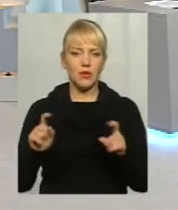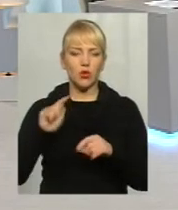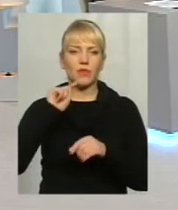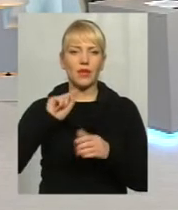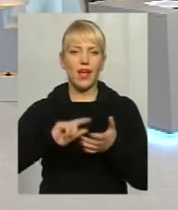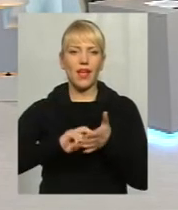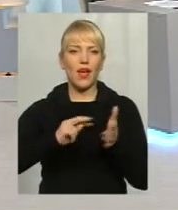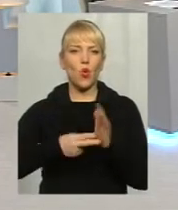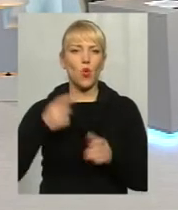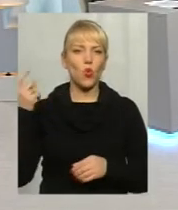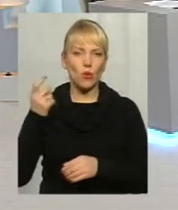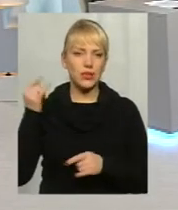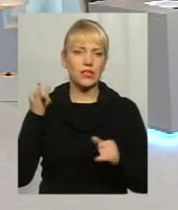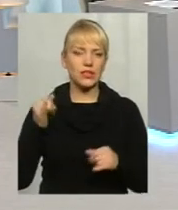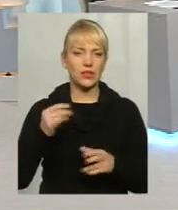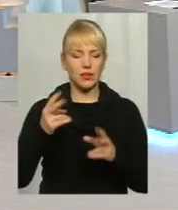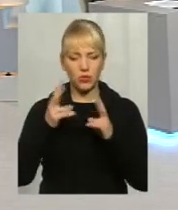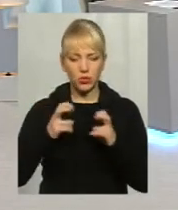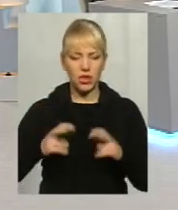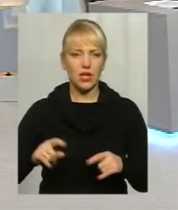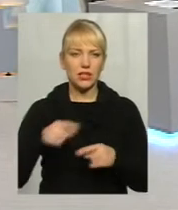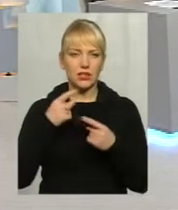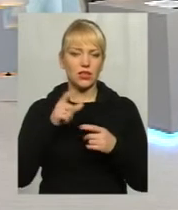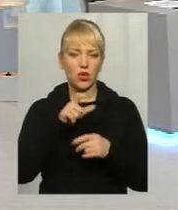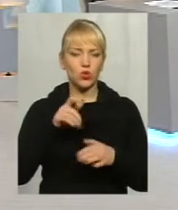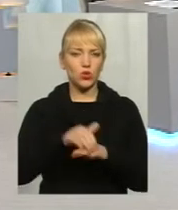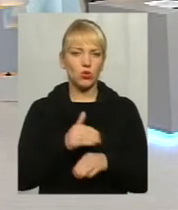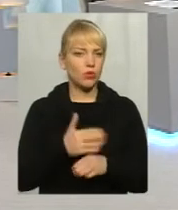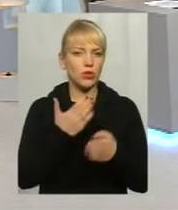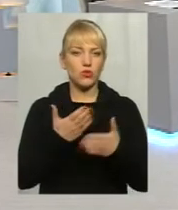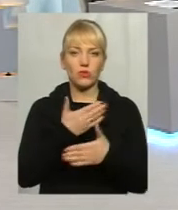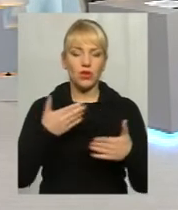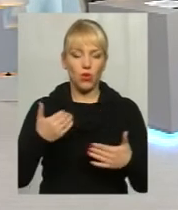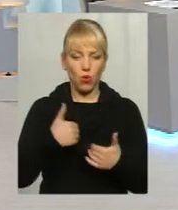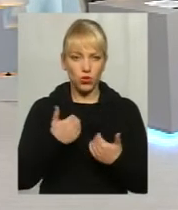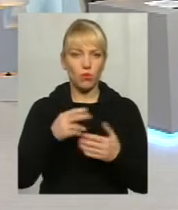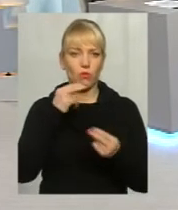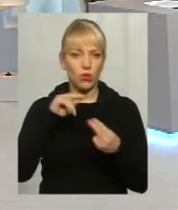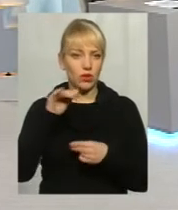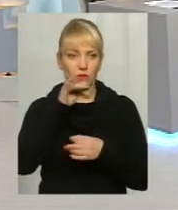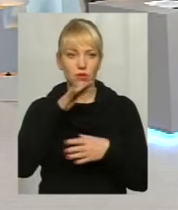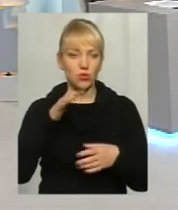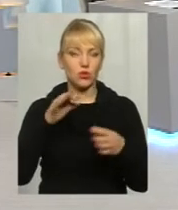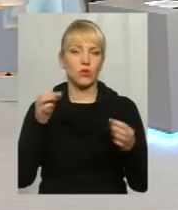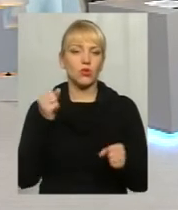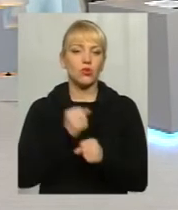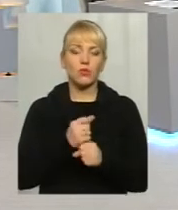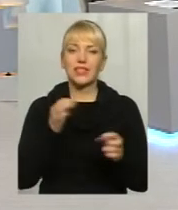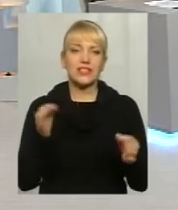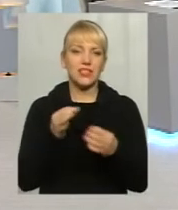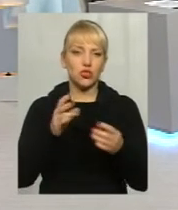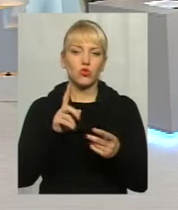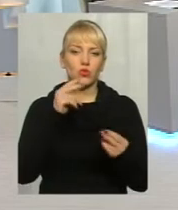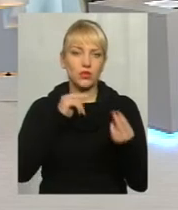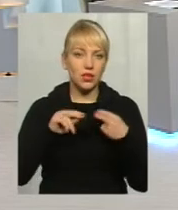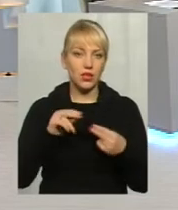проаналізувати ці всі речі, сказати, люди добрі. Неможливо ж так працювати. Якщо ми хочемо покращити, то ми ж не можемо зробити з нічого щось краще. Треба